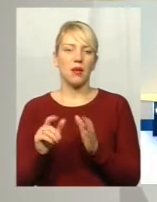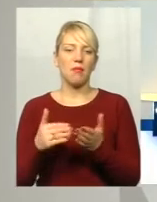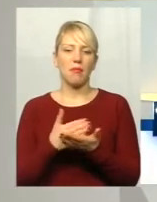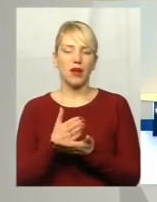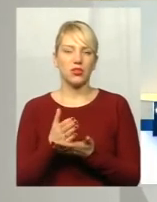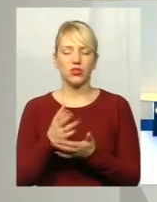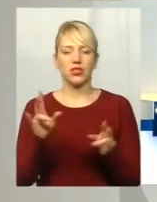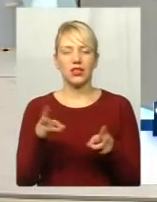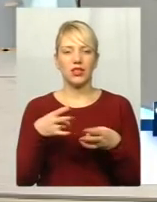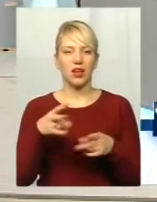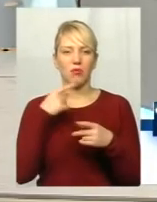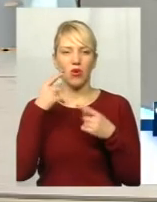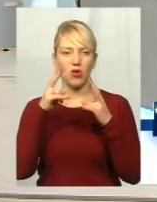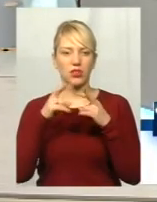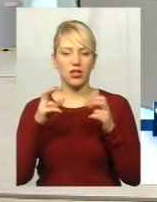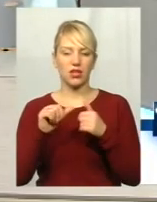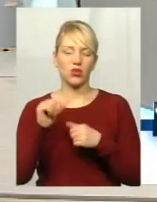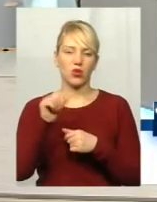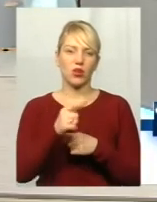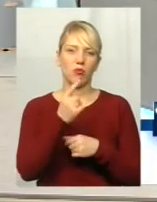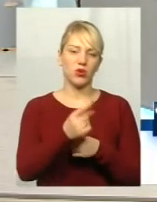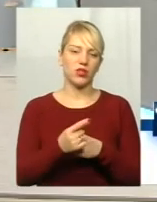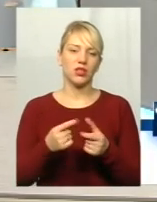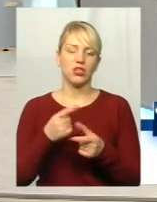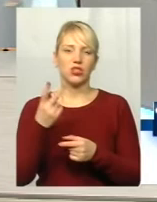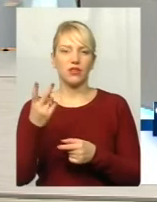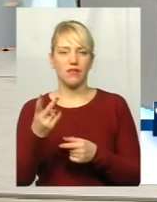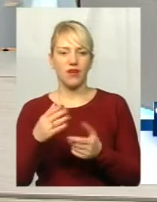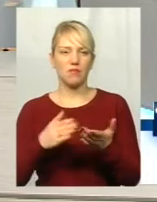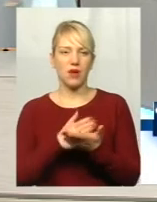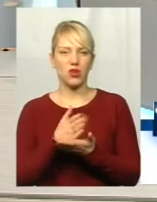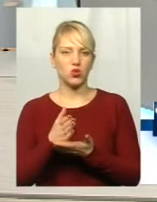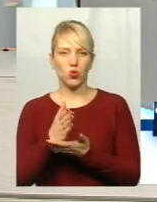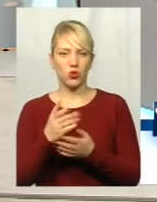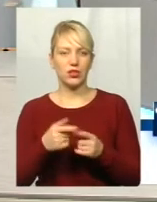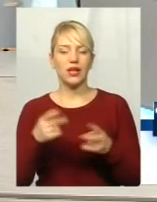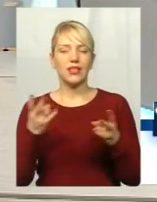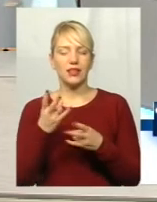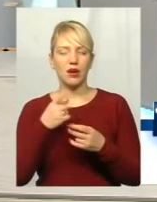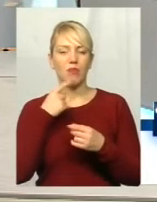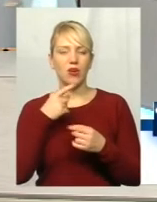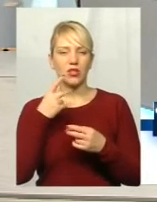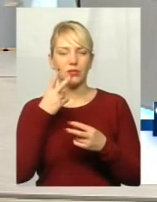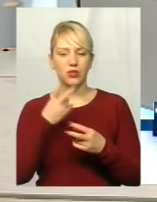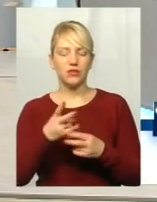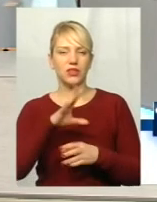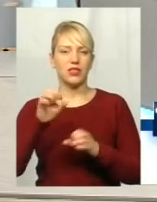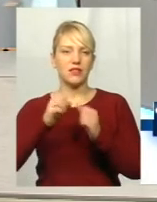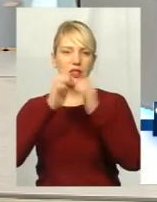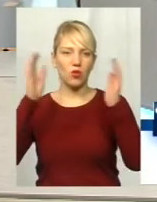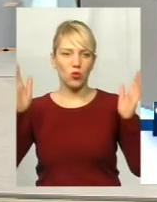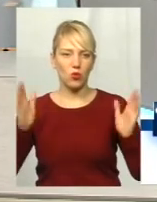варто розглядати якісь окремо один чи два чи три маршрути. Треба розглядати все в комплексі. Завантаженість чи не завантаженість